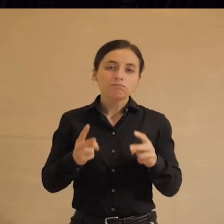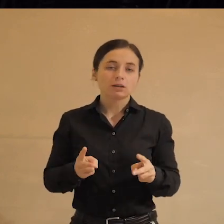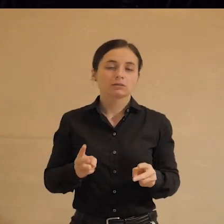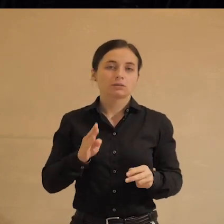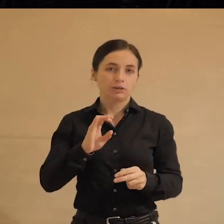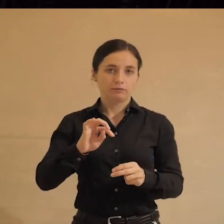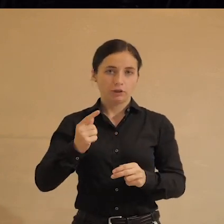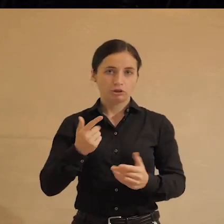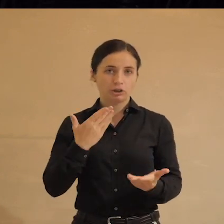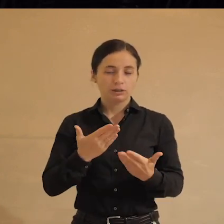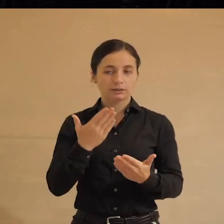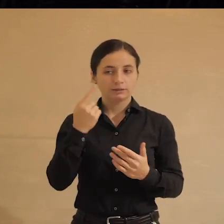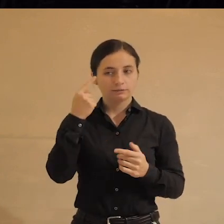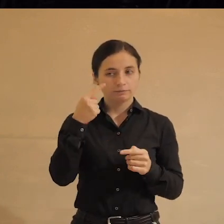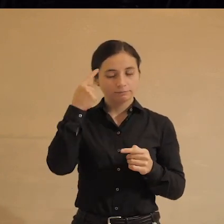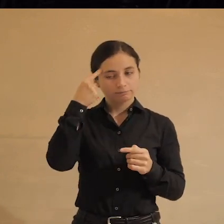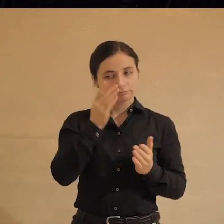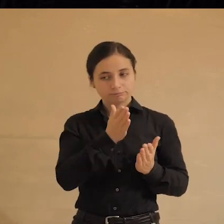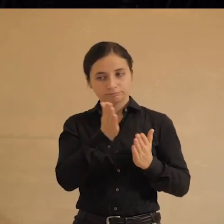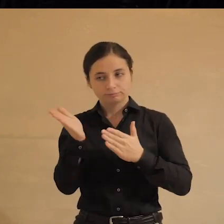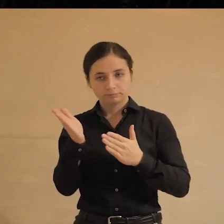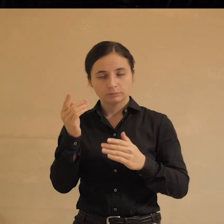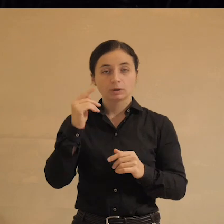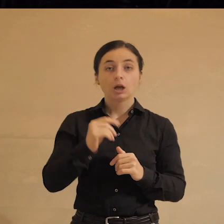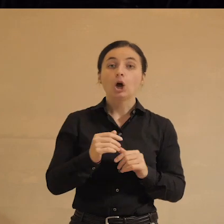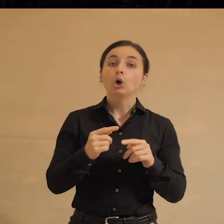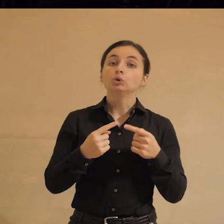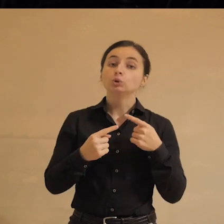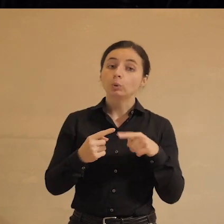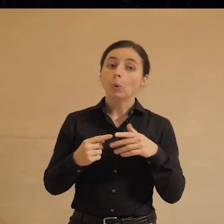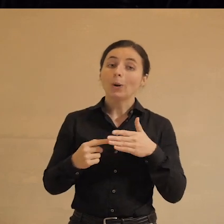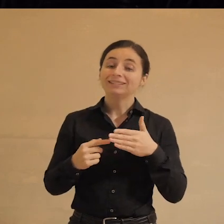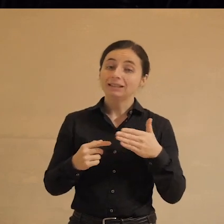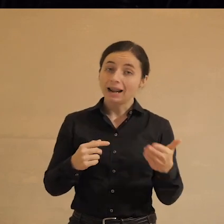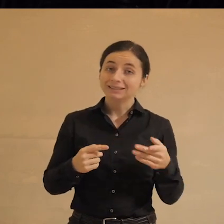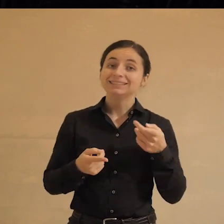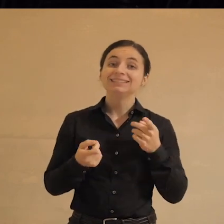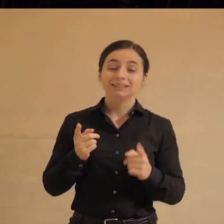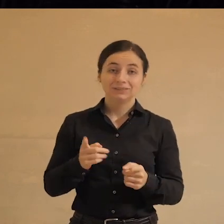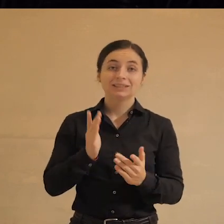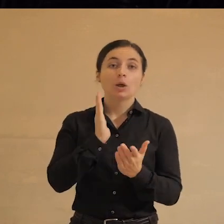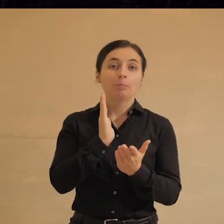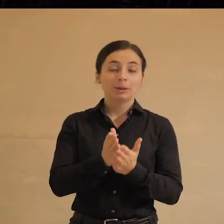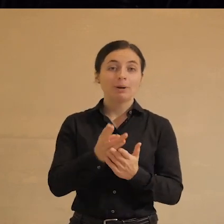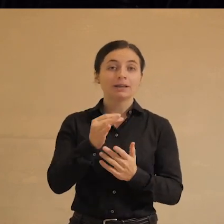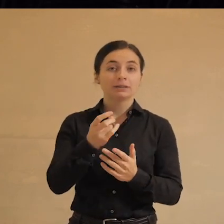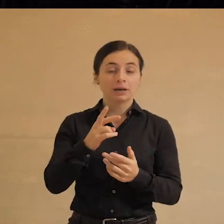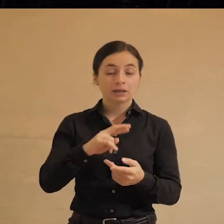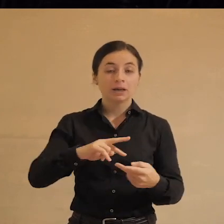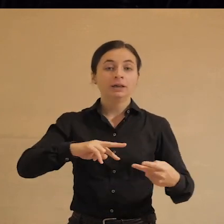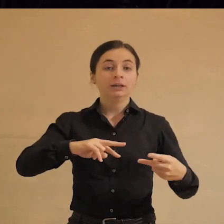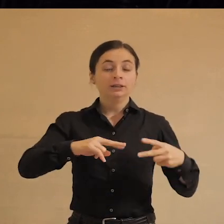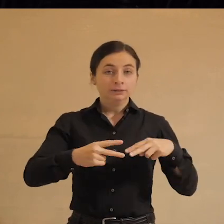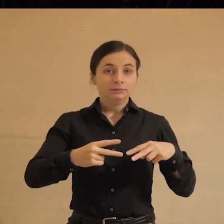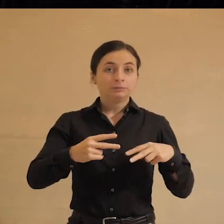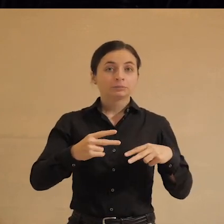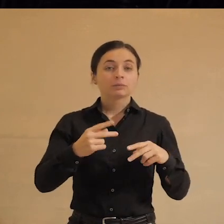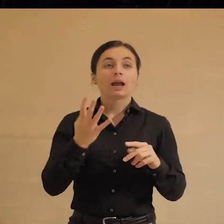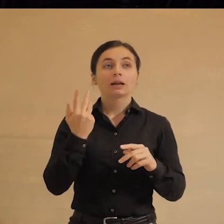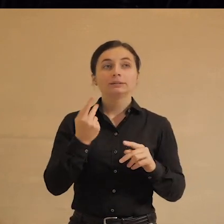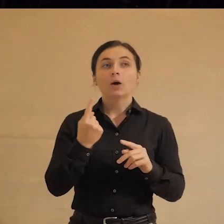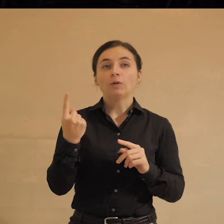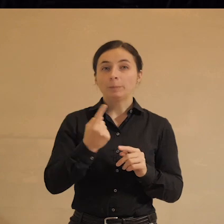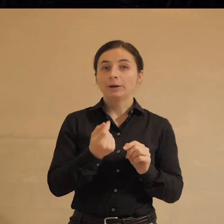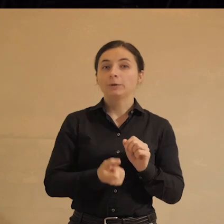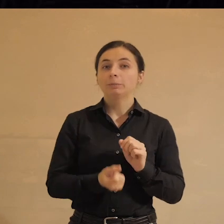вещь, если в эту сторону начать рассуждать. С другой стороны, действительно, прямая демократия сменилась репрезентативно, и когда, во-первых,